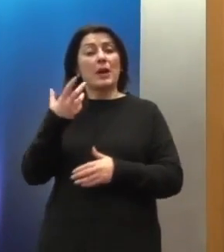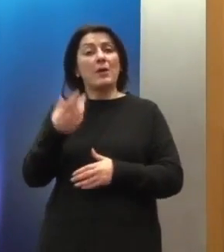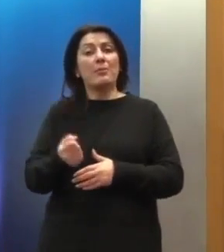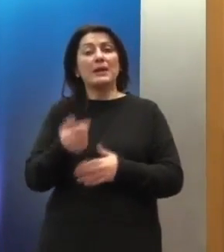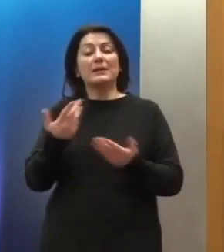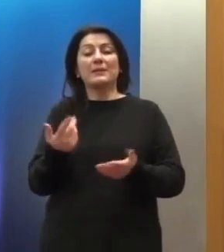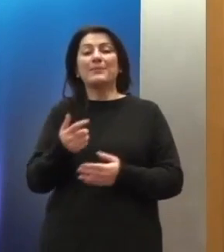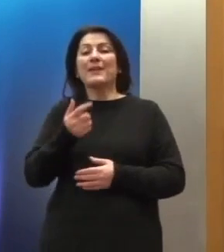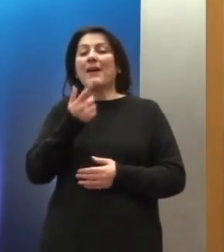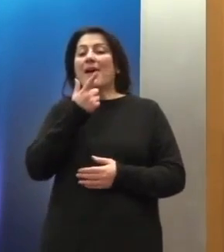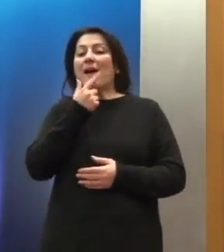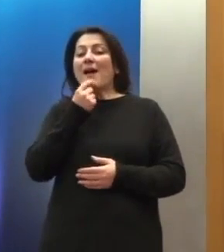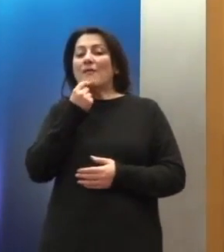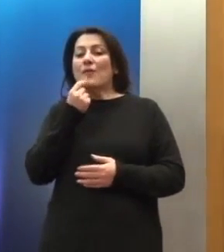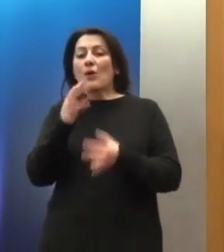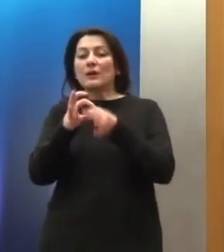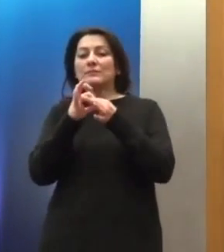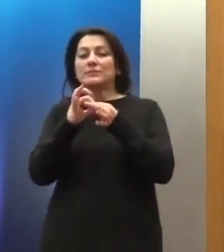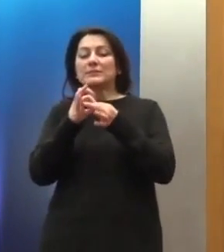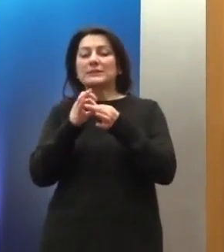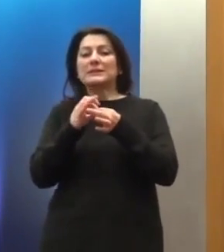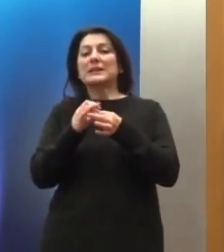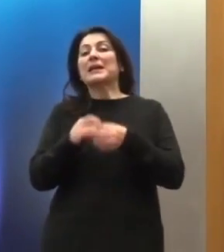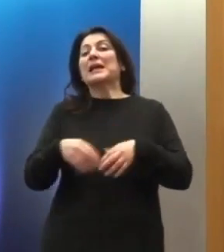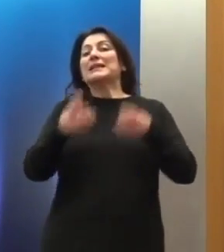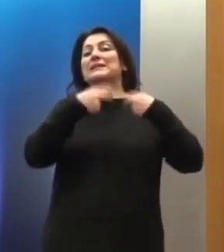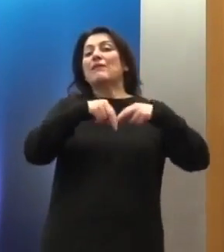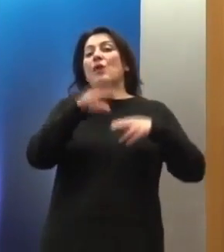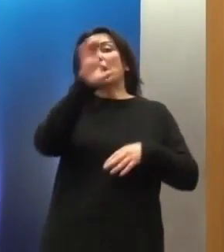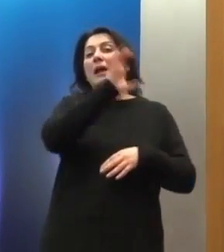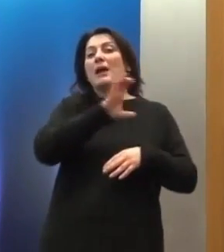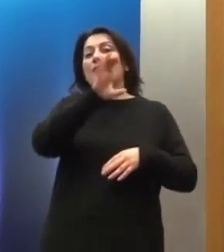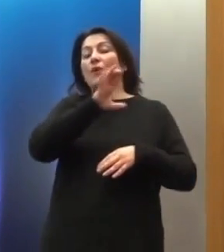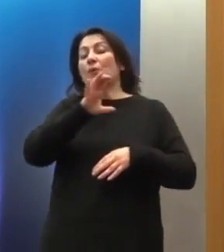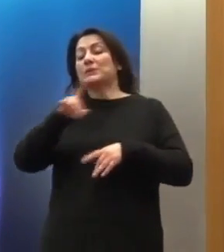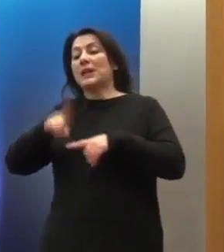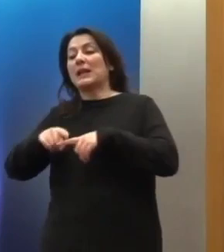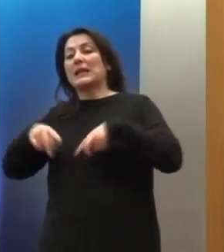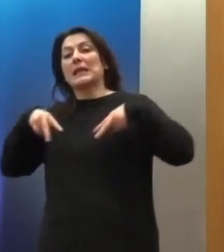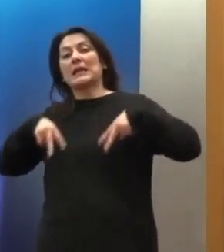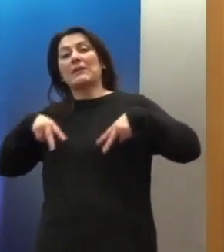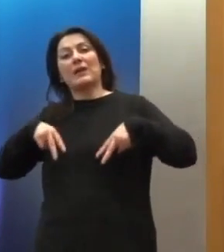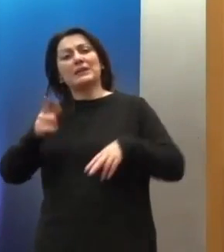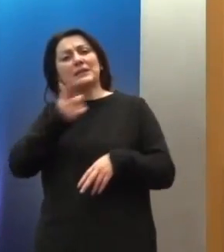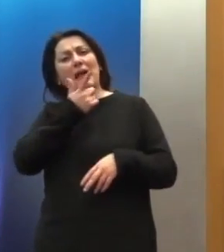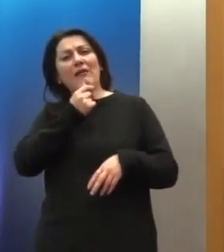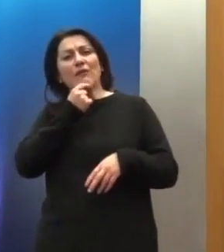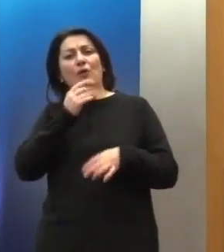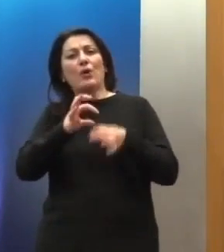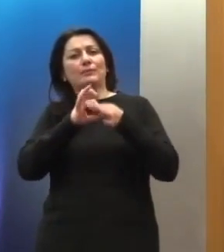μια ευκολότερη σχέση του Συμβουλίου της Ευρώπης με την ελληνική κυβέρνηση. Είναι πιο εύκολη,